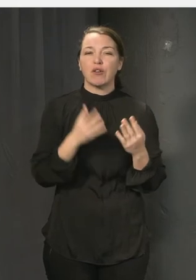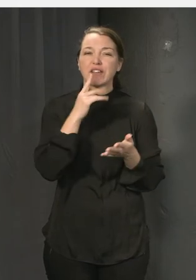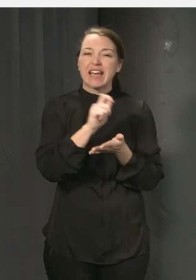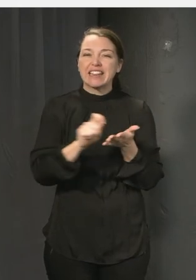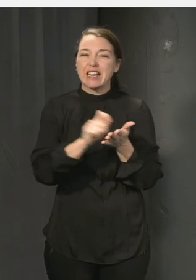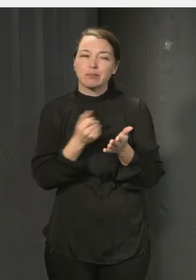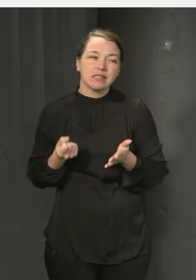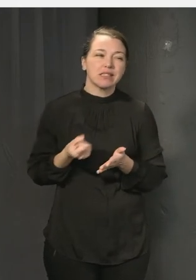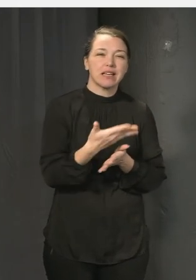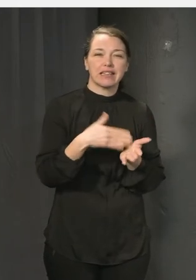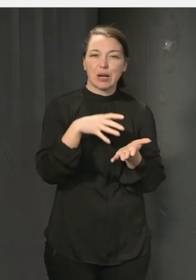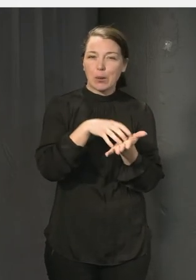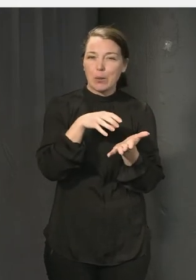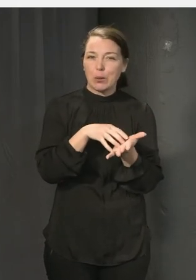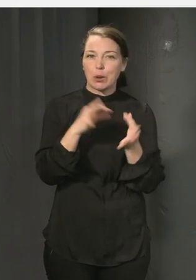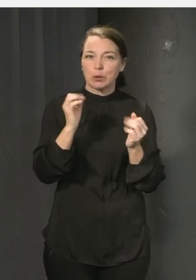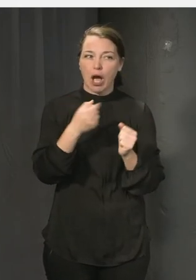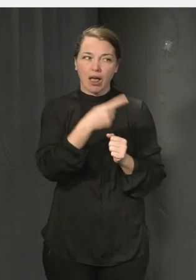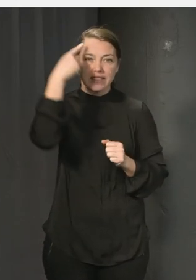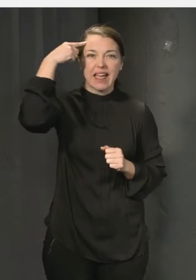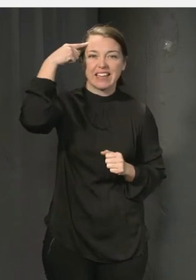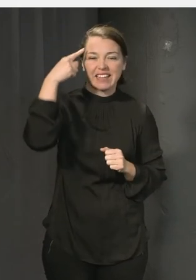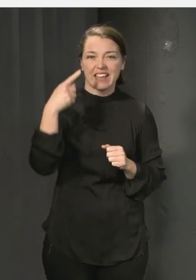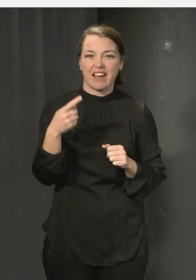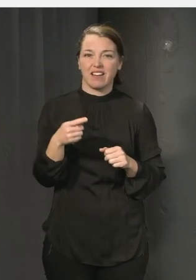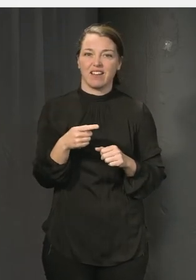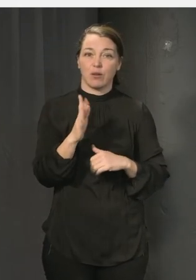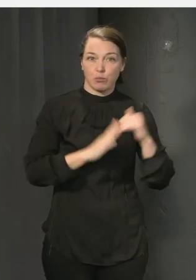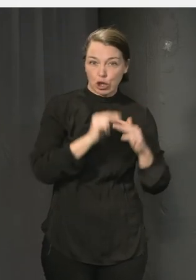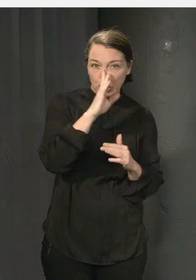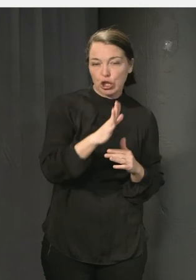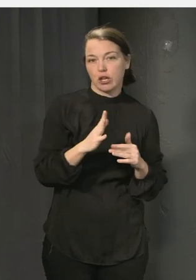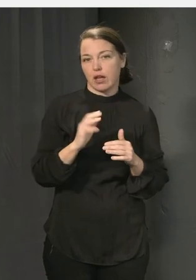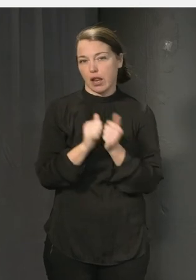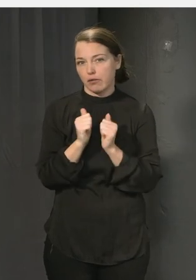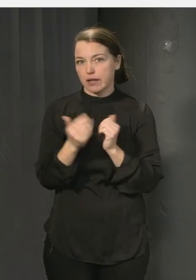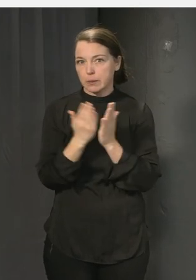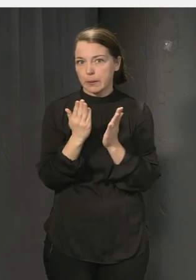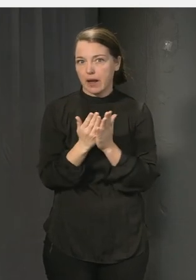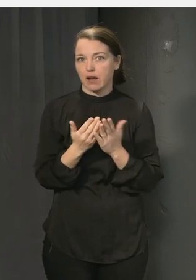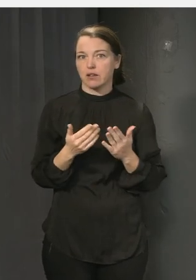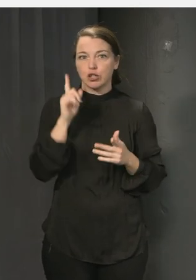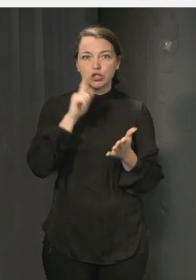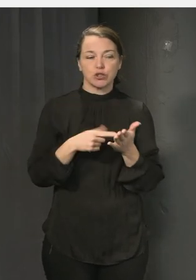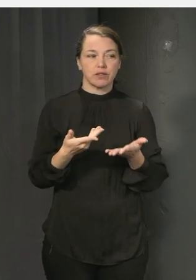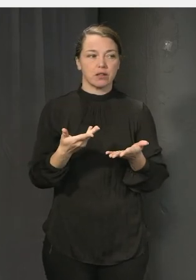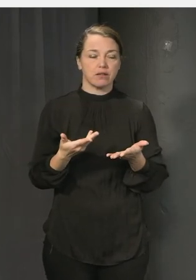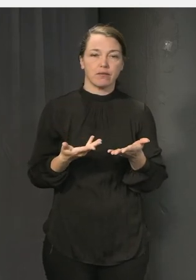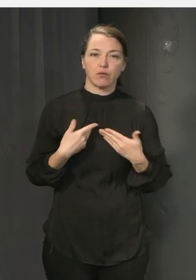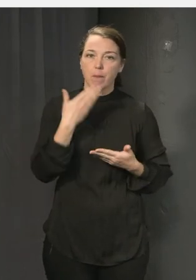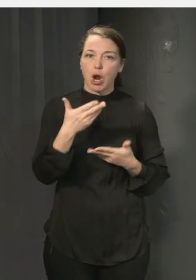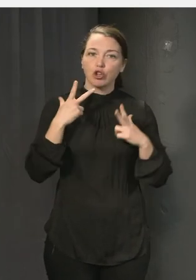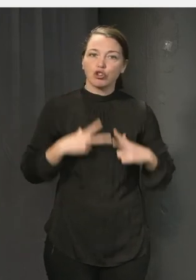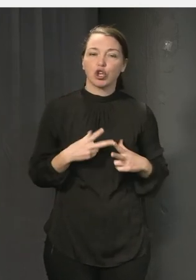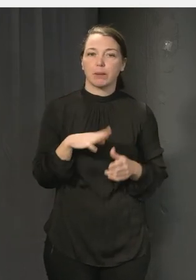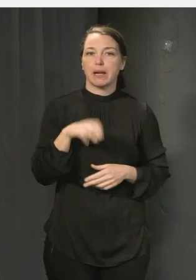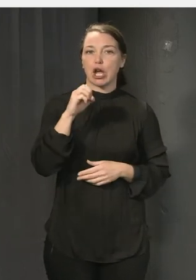ska vi skicka med dem nu för att vi ska vara så snabbt som möjligt liksom få en en tryggare situation i skolan och också